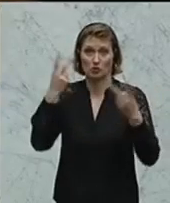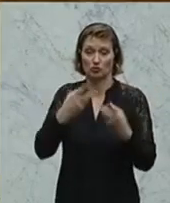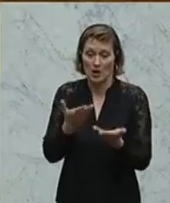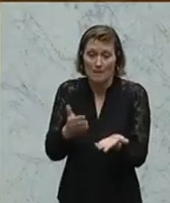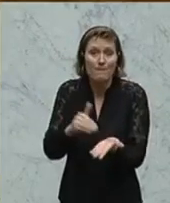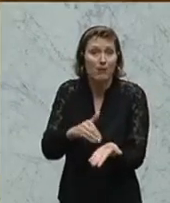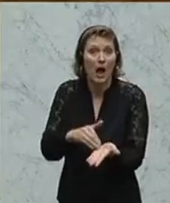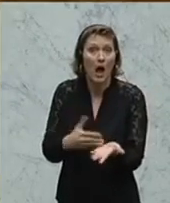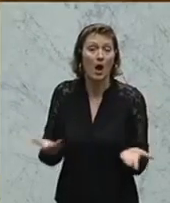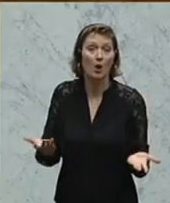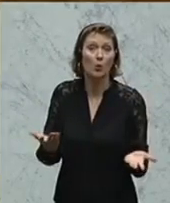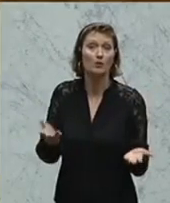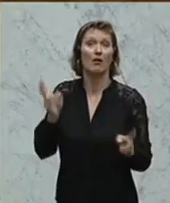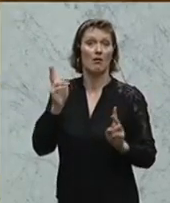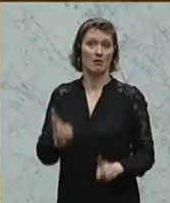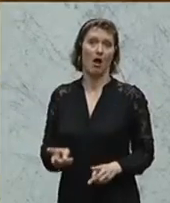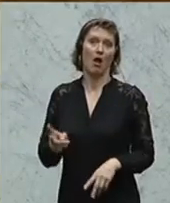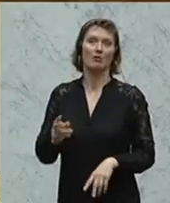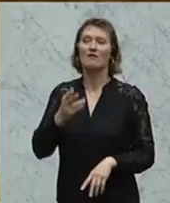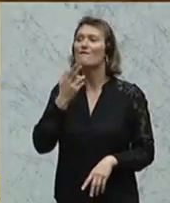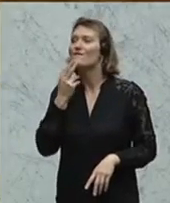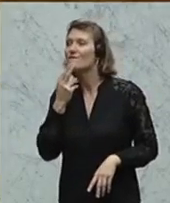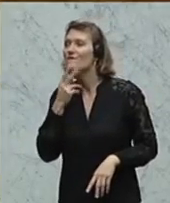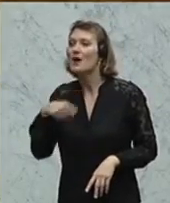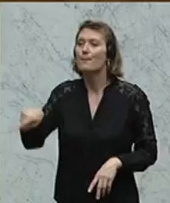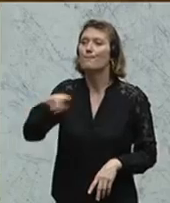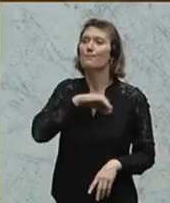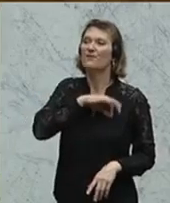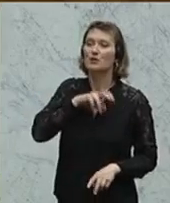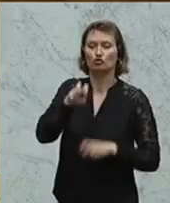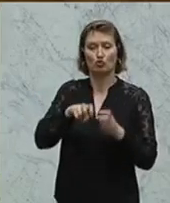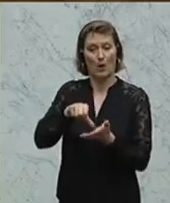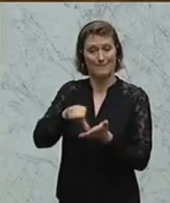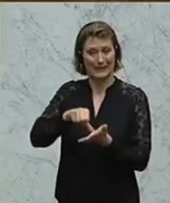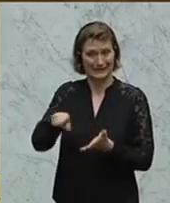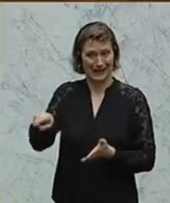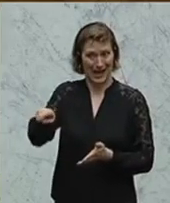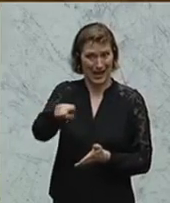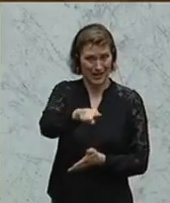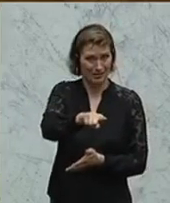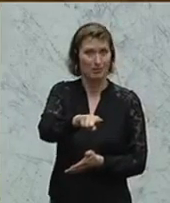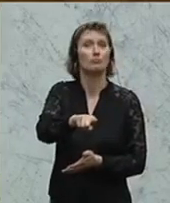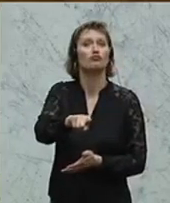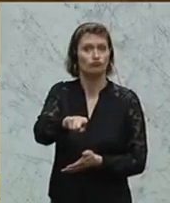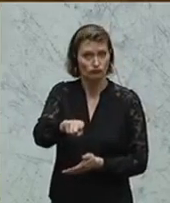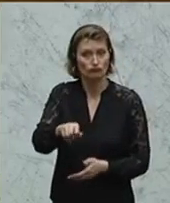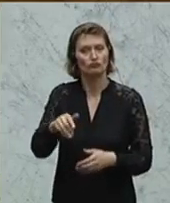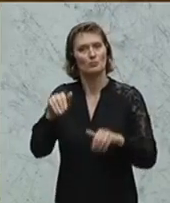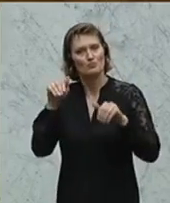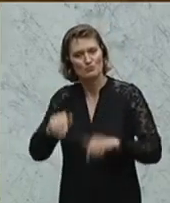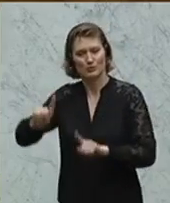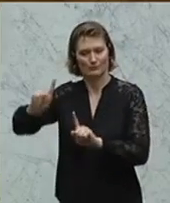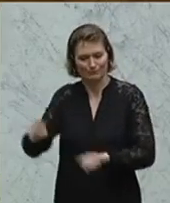dass es das braucht, um auch hier diejenigen, die verpflichtet sind, Steuern zu bezahlen, auch die zur